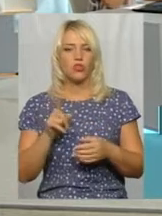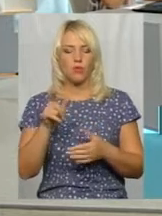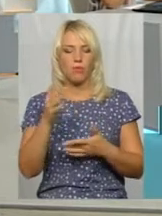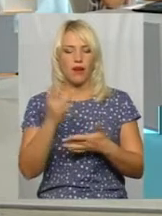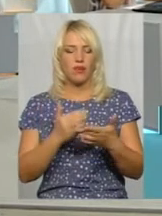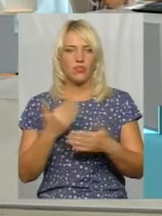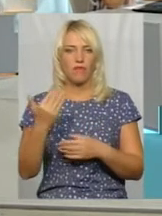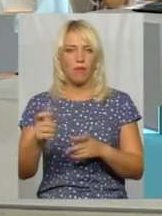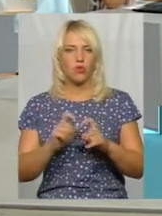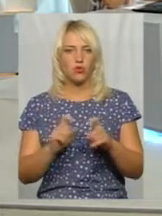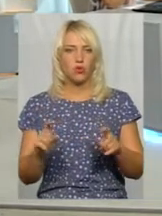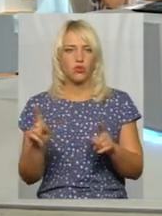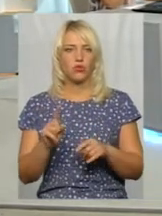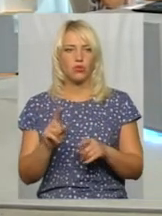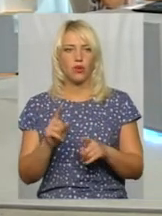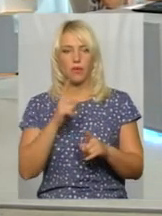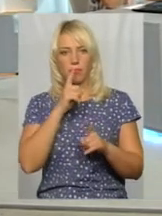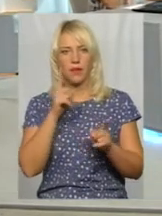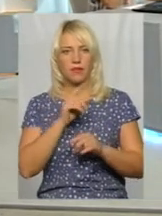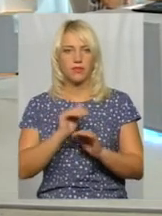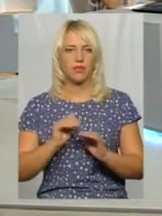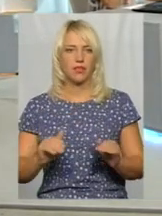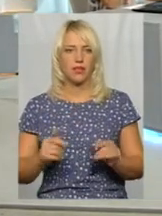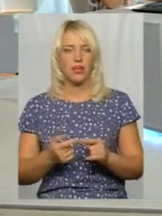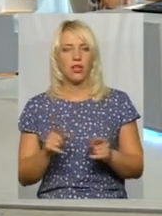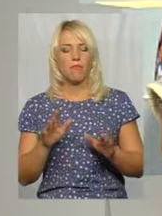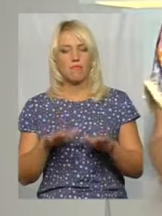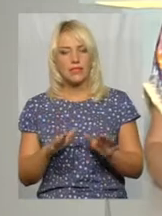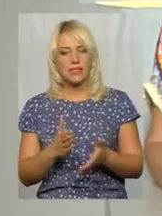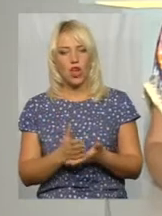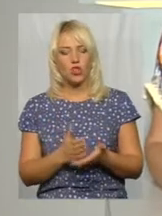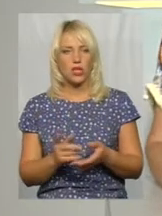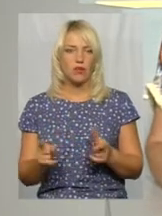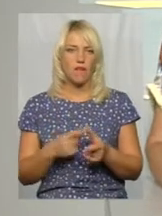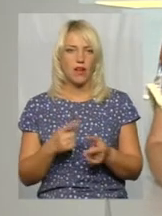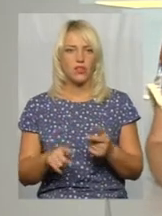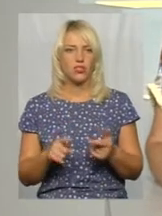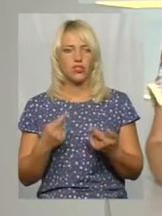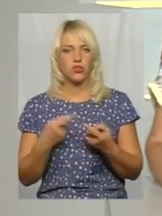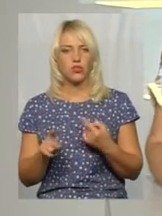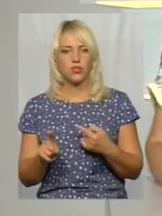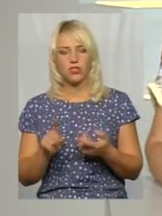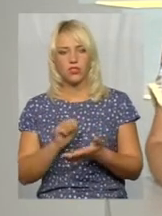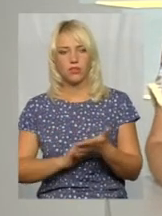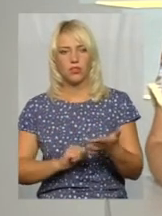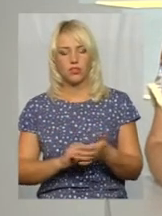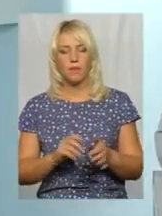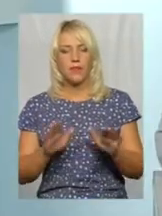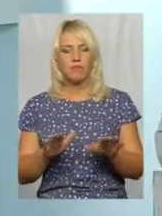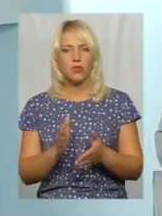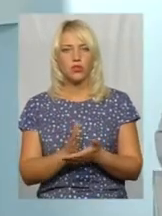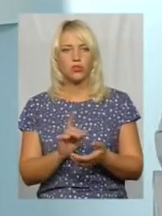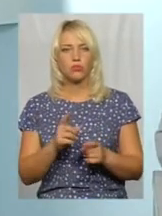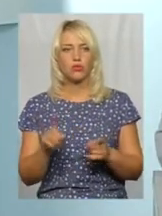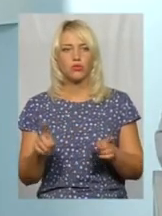досить невелика кількість дітей? З місцем розташування чи є ще якісь? Безумовно, з місцем розташування,